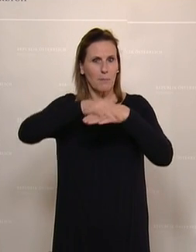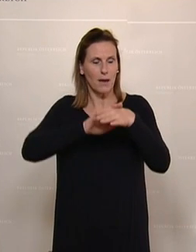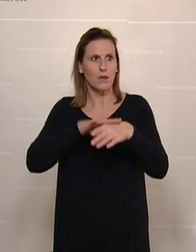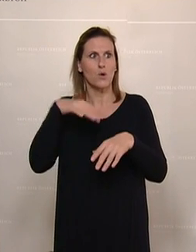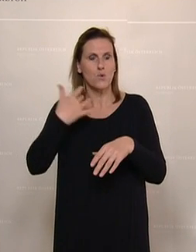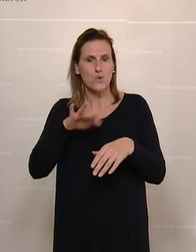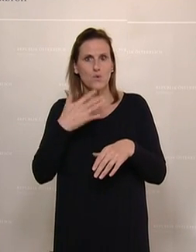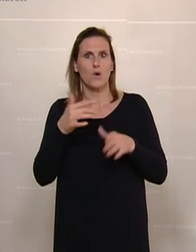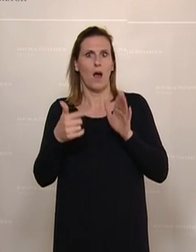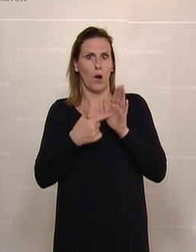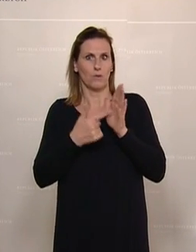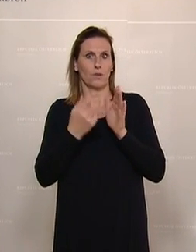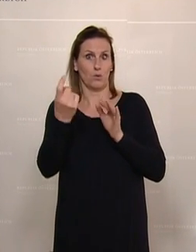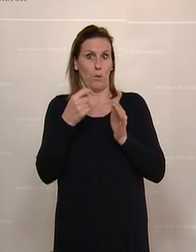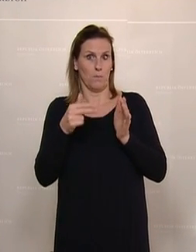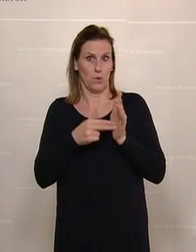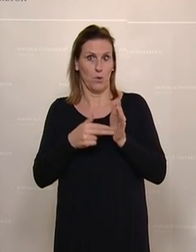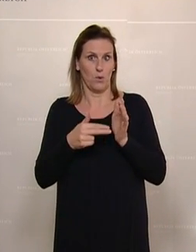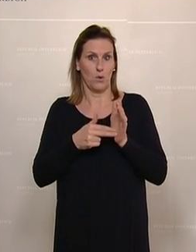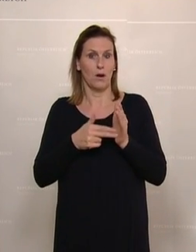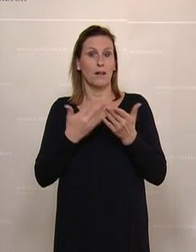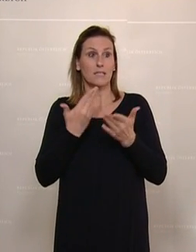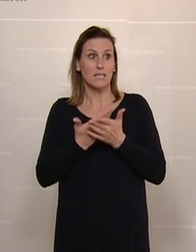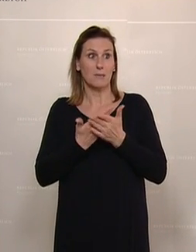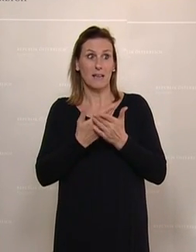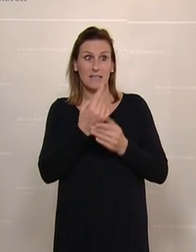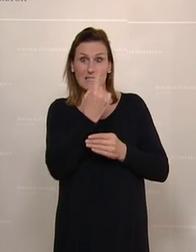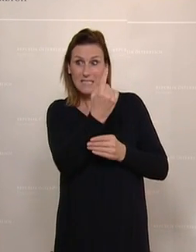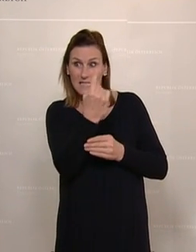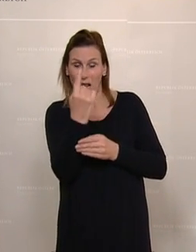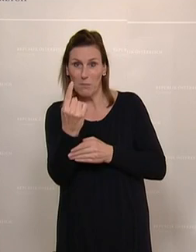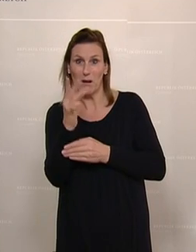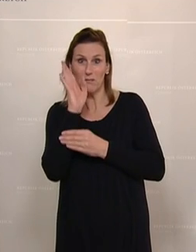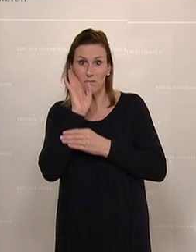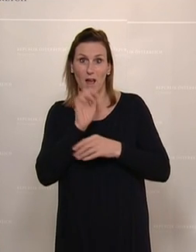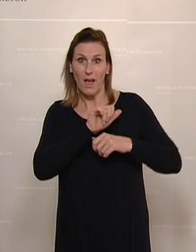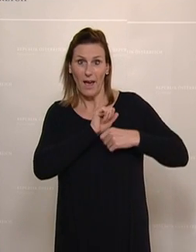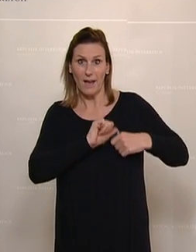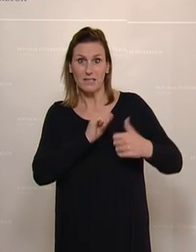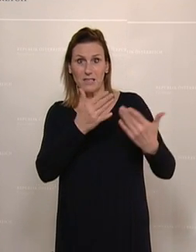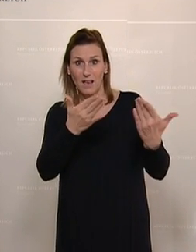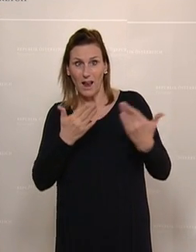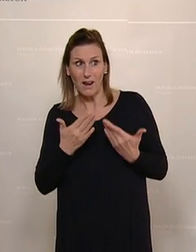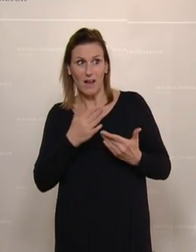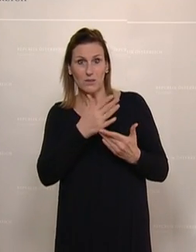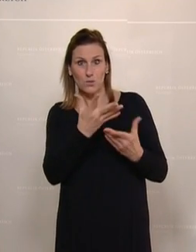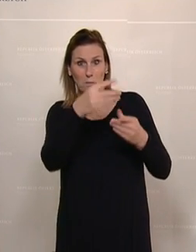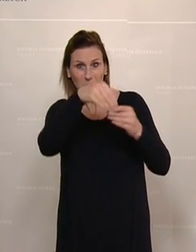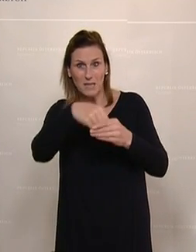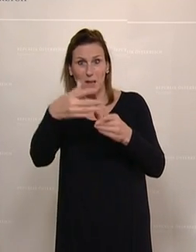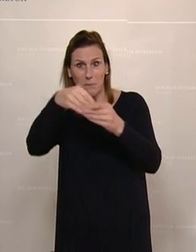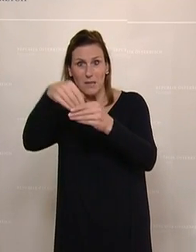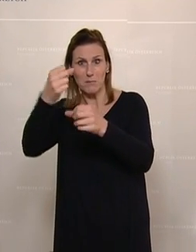eine große Herausforderung darstellt. Und daher darf ich jede, jeden herzlich einladen, seinen, ihren Beitrag